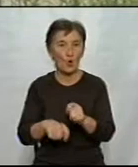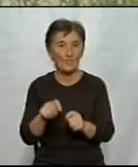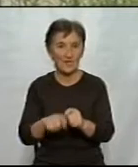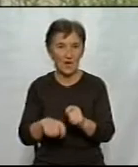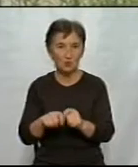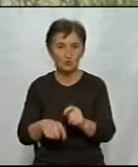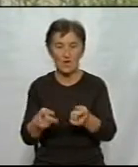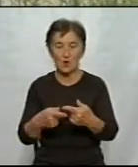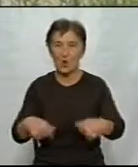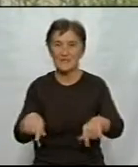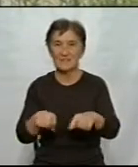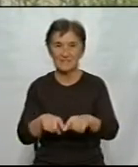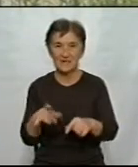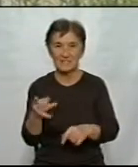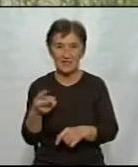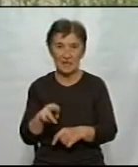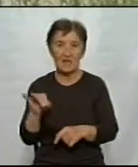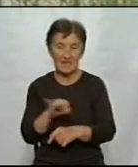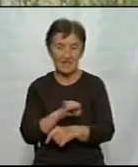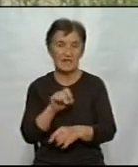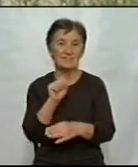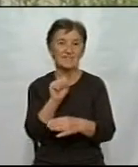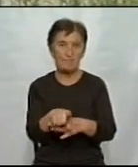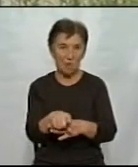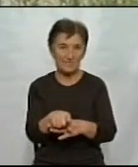організацією і замовником.